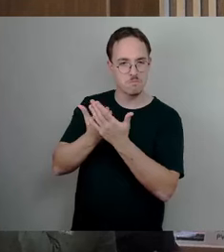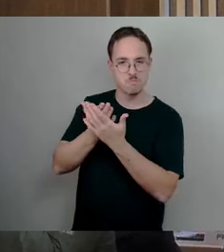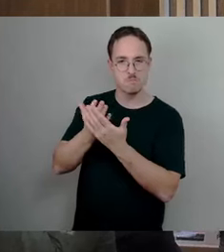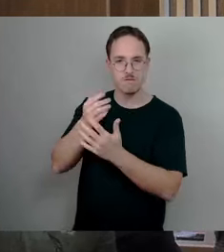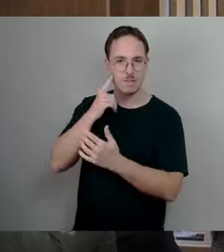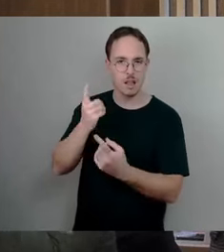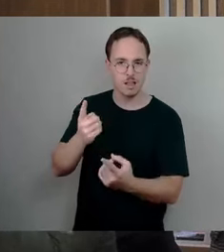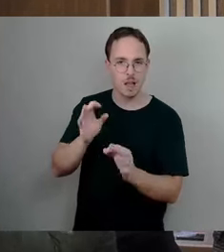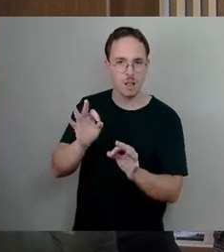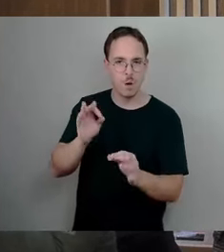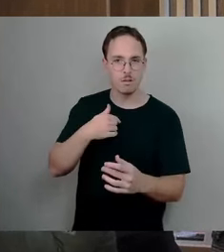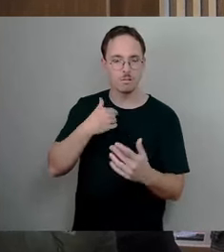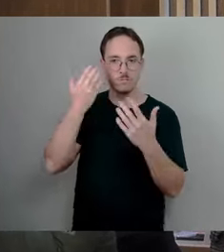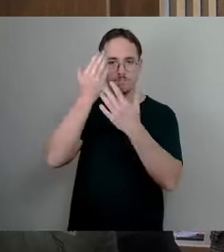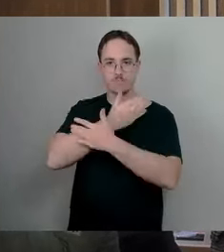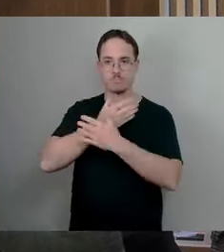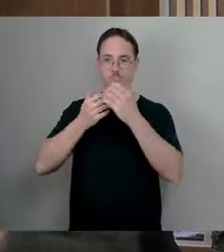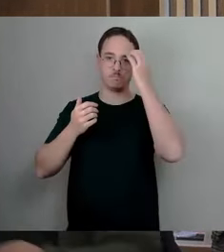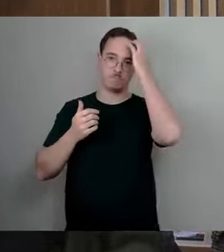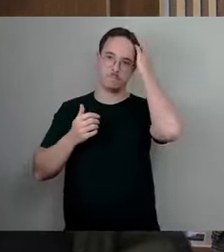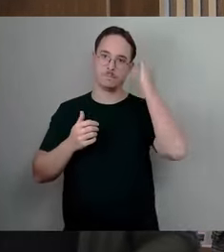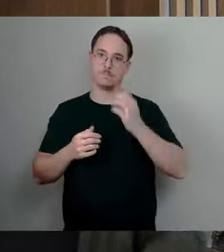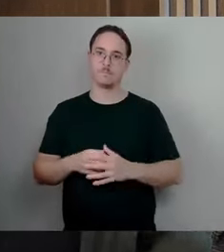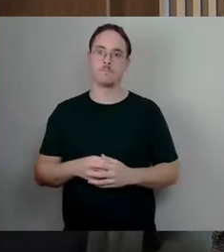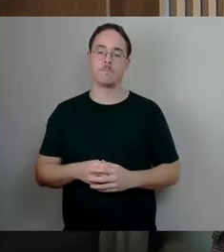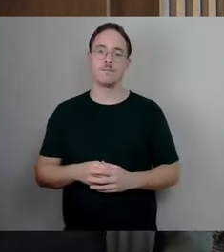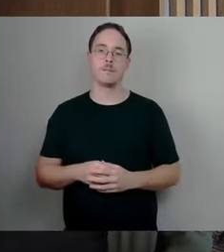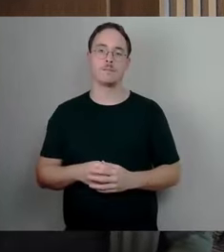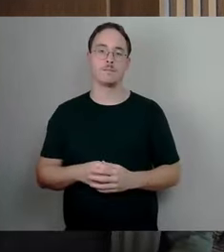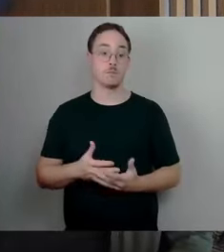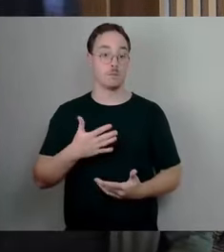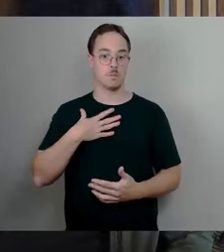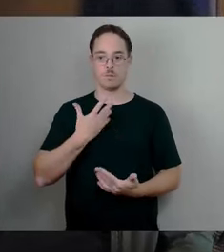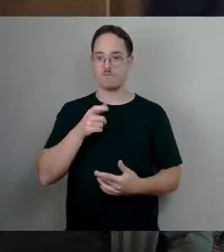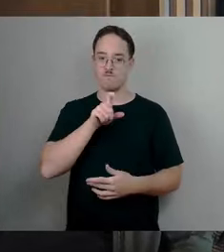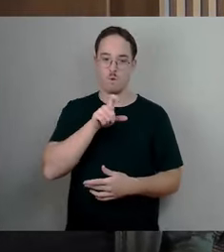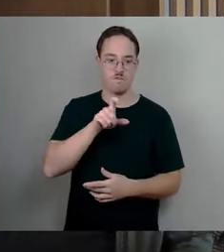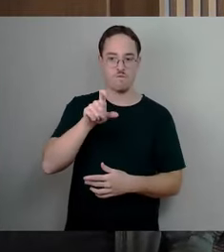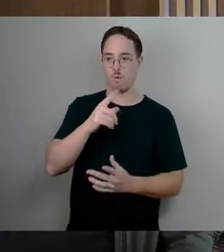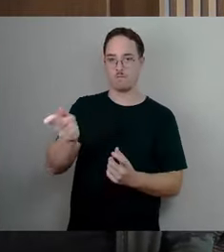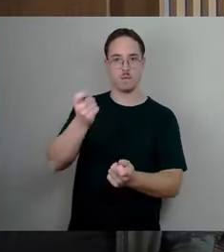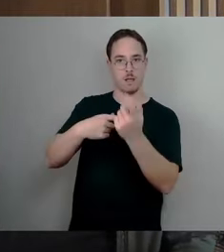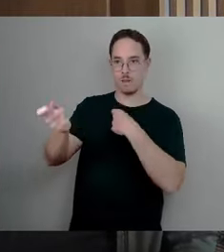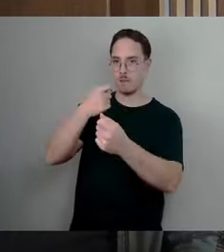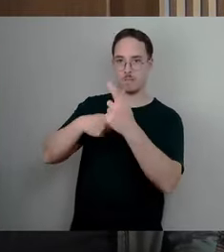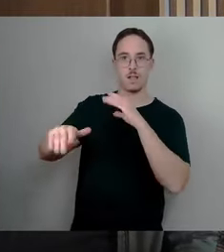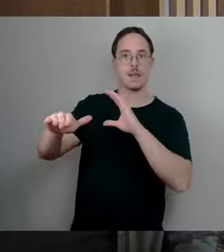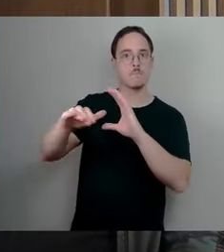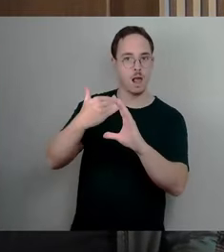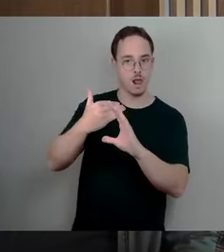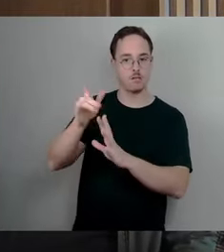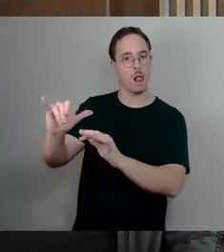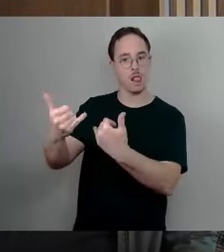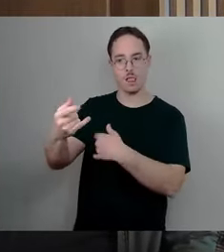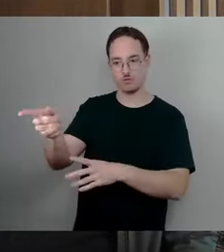uns erreichen, oder zumindest mich erreichen momentan fast wöchentlich, E-Mails von Eltern, ich habe mir mal ein Beispiel herausgegriffen, eine Kita in Pieschen,